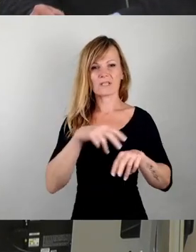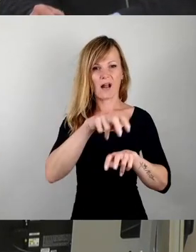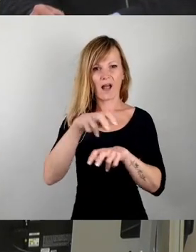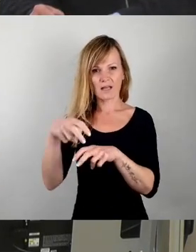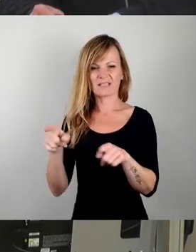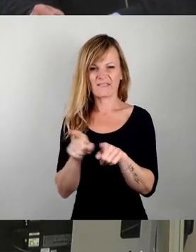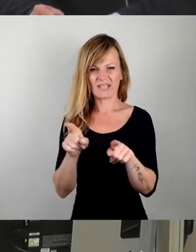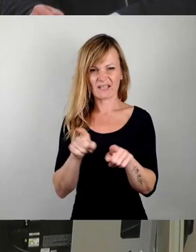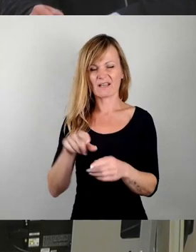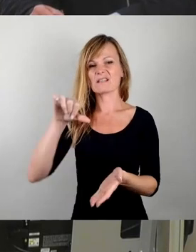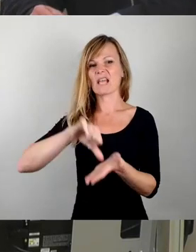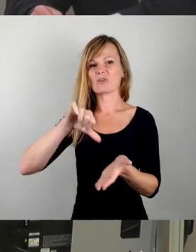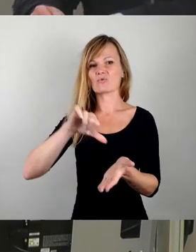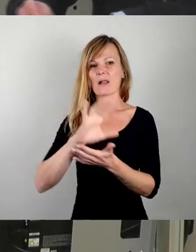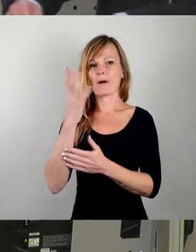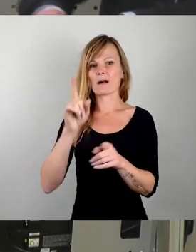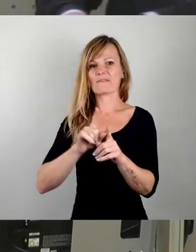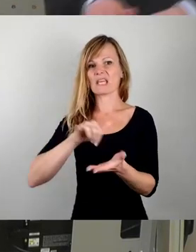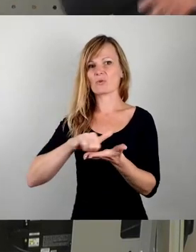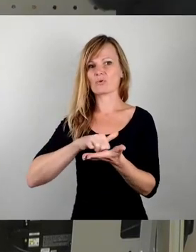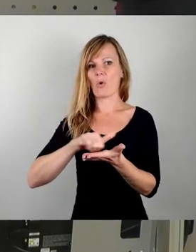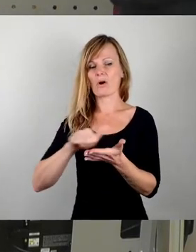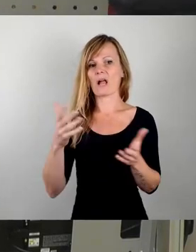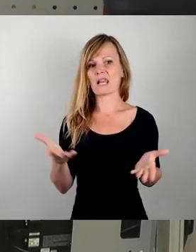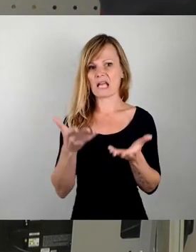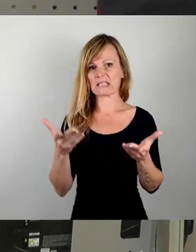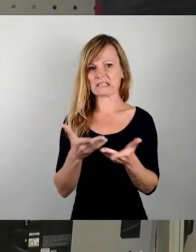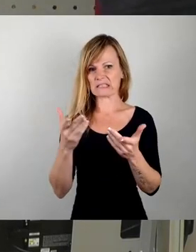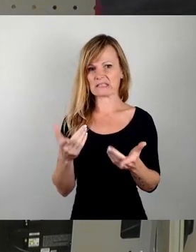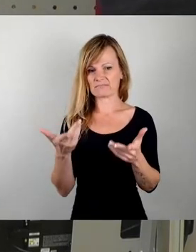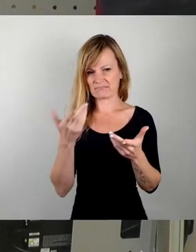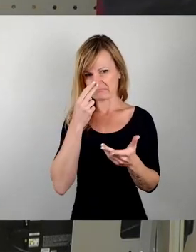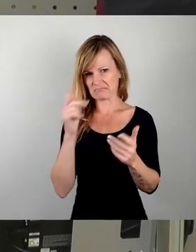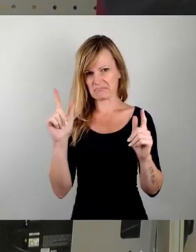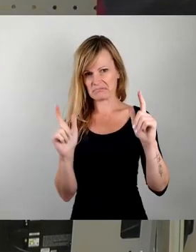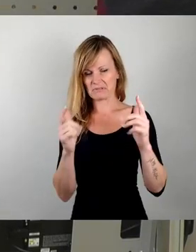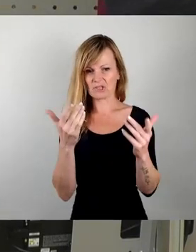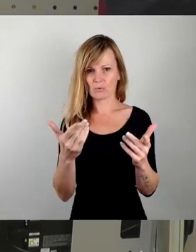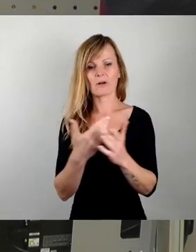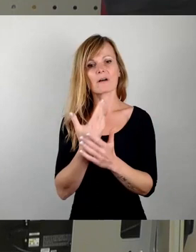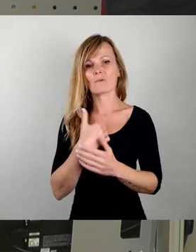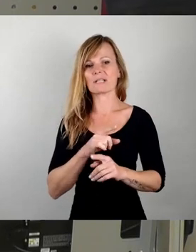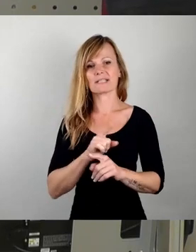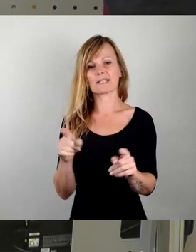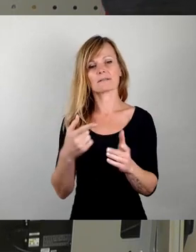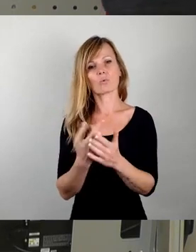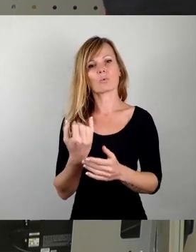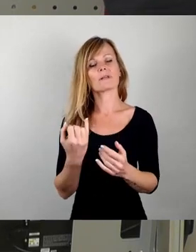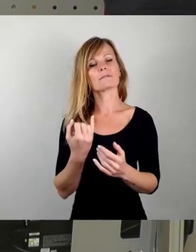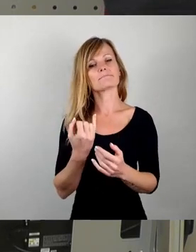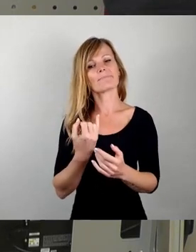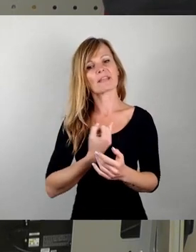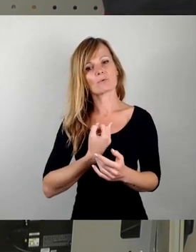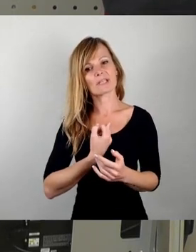wird und Dresden so ein bisschen New York Light. Und das wollen wir natürlich nicht. Wir wollen schon, dass die Identität unserer Stadt auch im großen Garten erhalten bleibt.